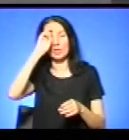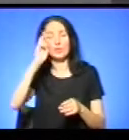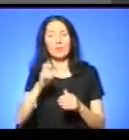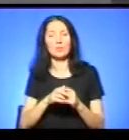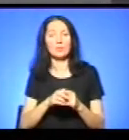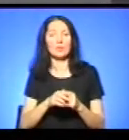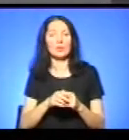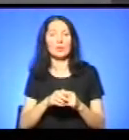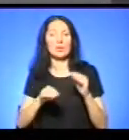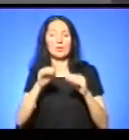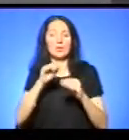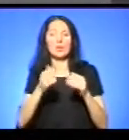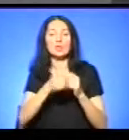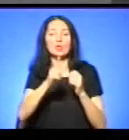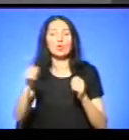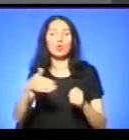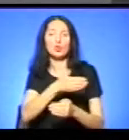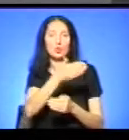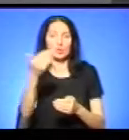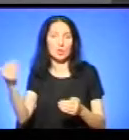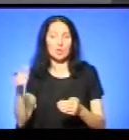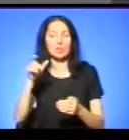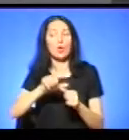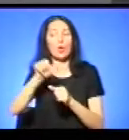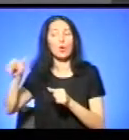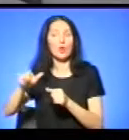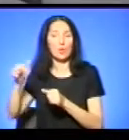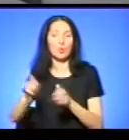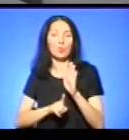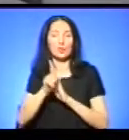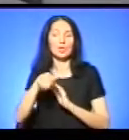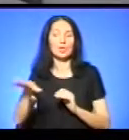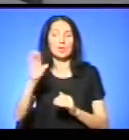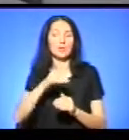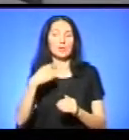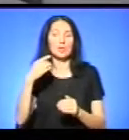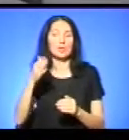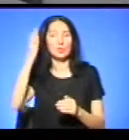складається з кожного з нас окремо. Все починається з кожного з нас, свідомості нашої.